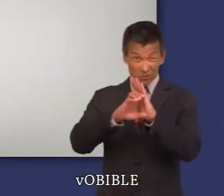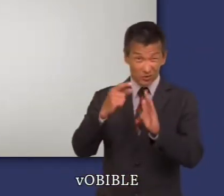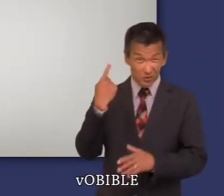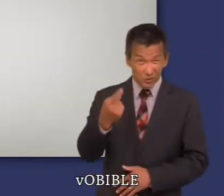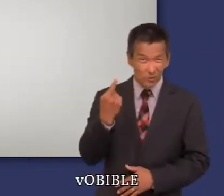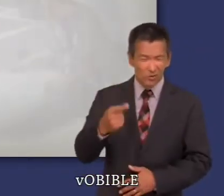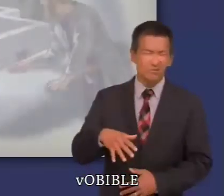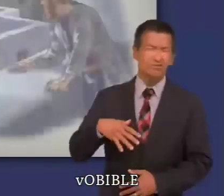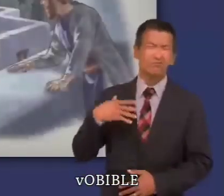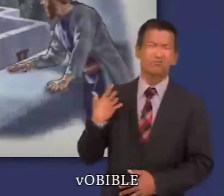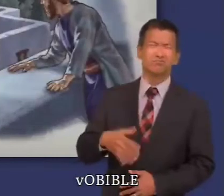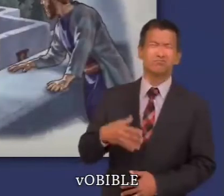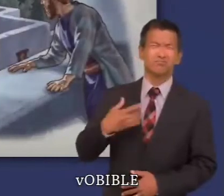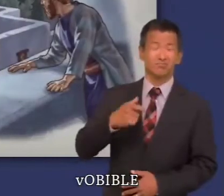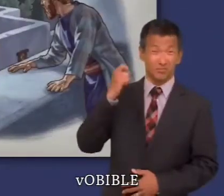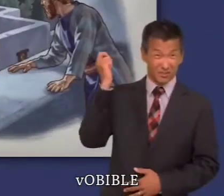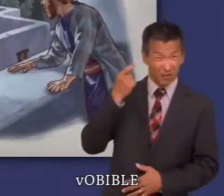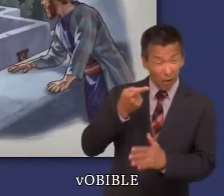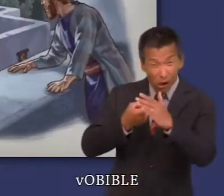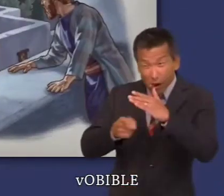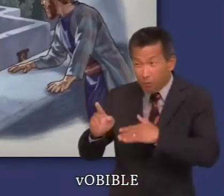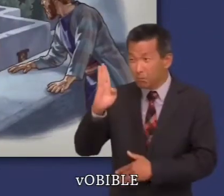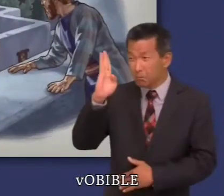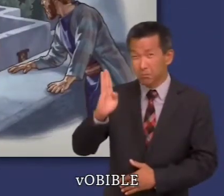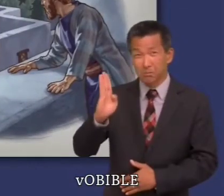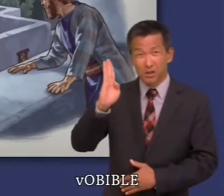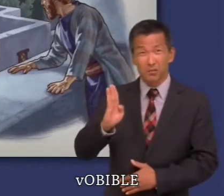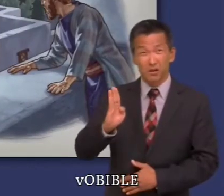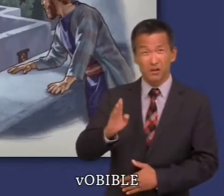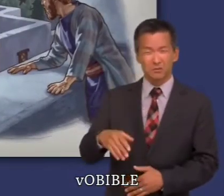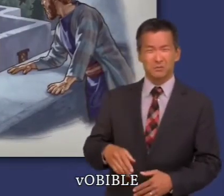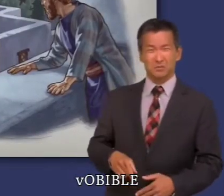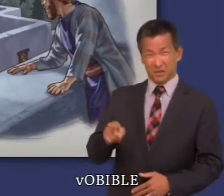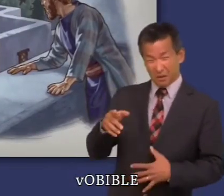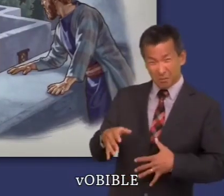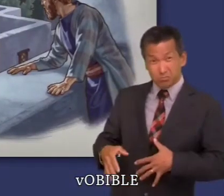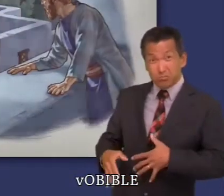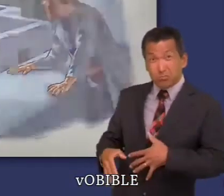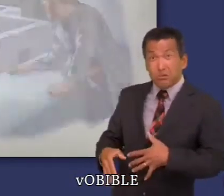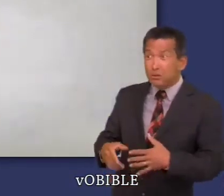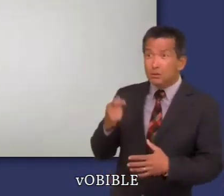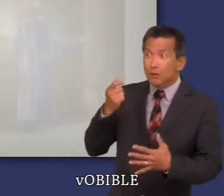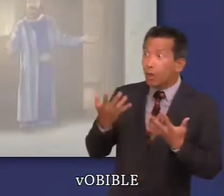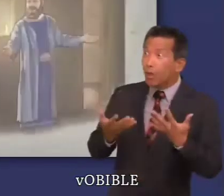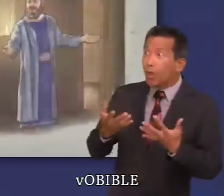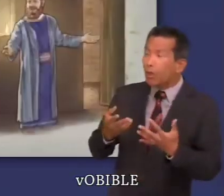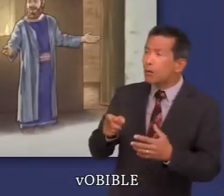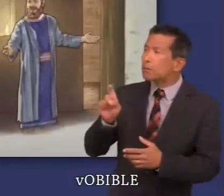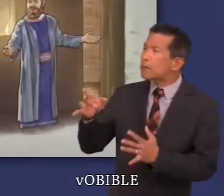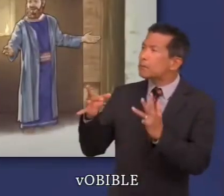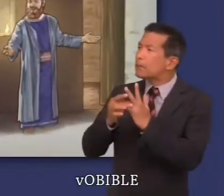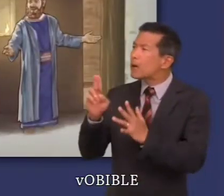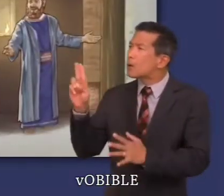Le chapitre 11 nous emmène dans l'une des périodes les plus sombres de la vie de David. Il commet un adultère avec Bethsabée,